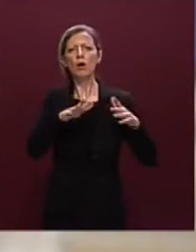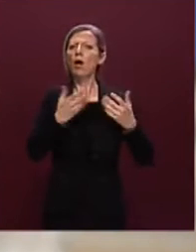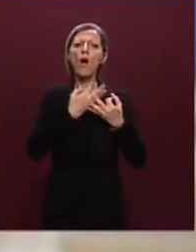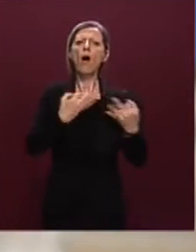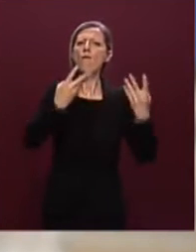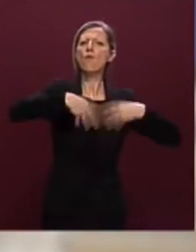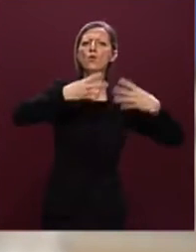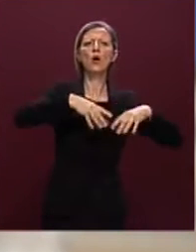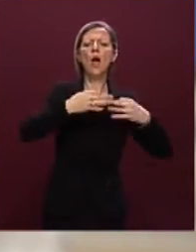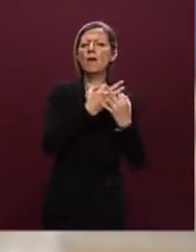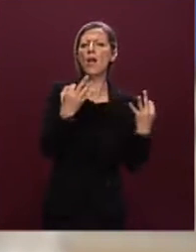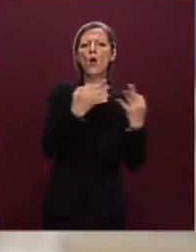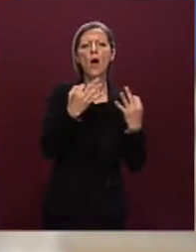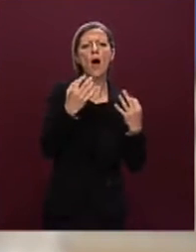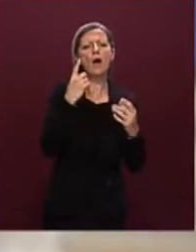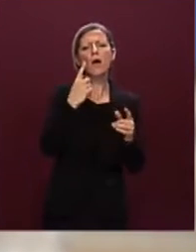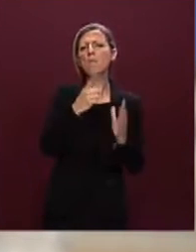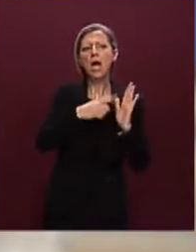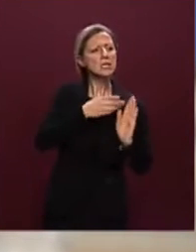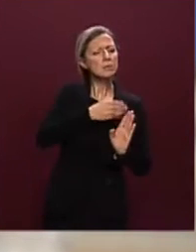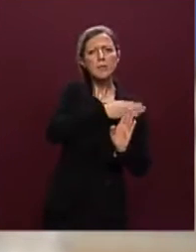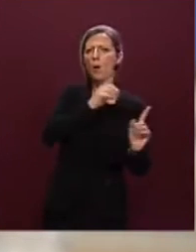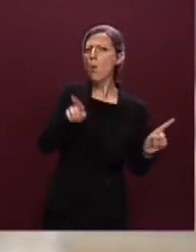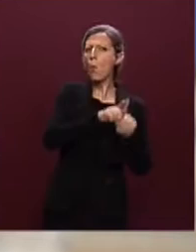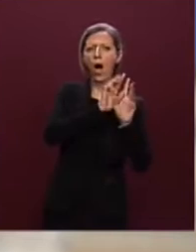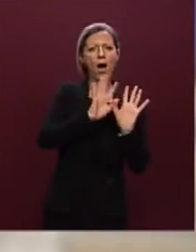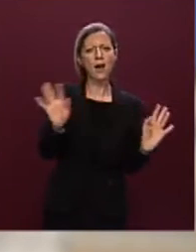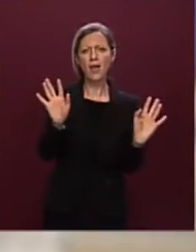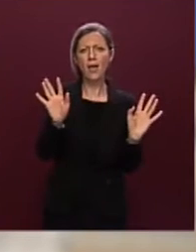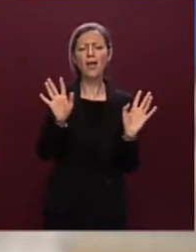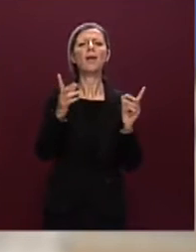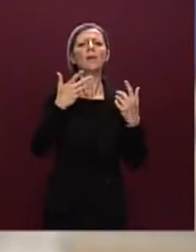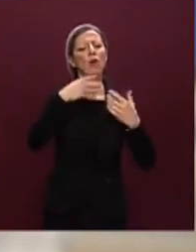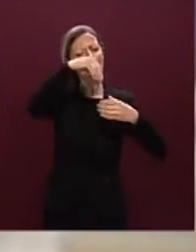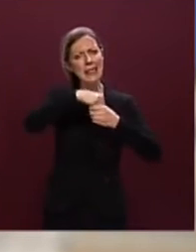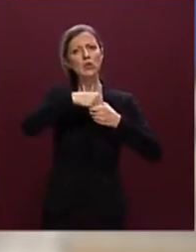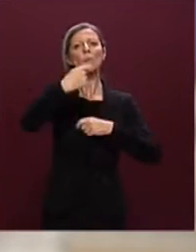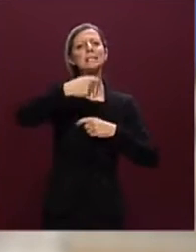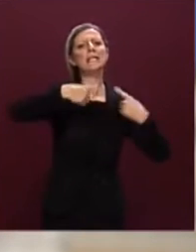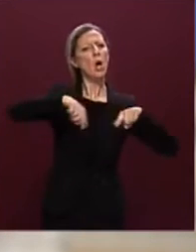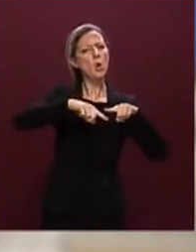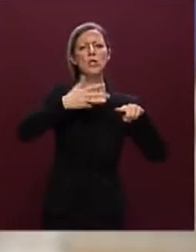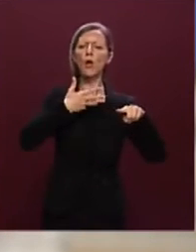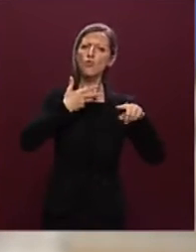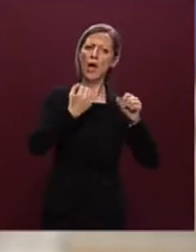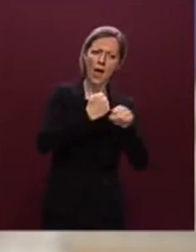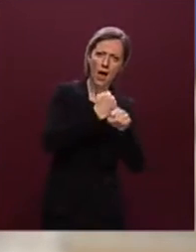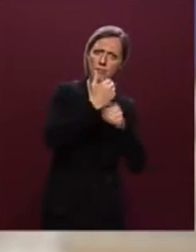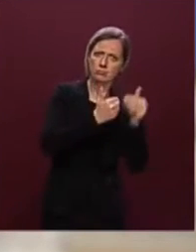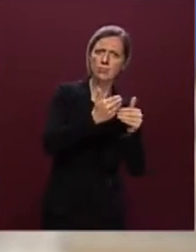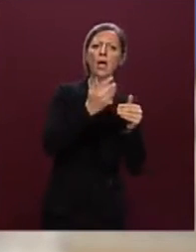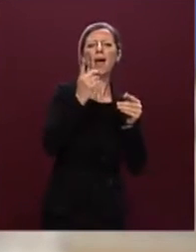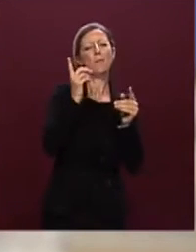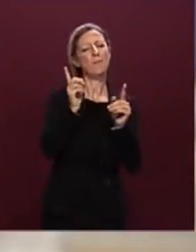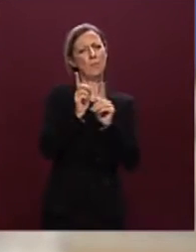funzionanti come lo erano state nei mesi precedenti, con un impulso all'interno della Presidenza del Consiglio e, così come è stato